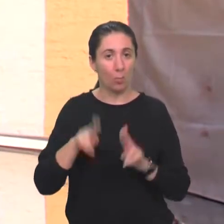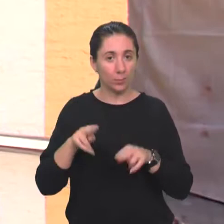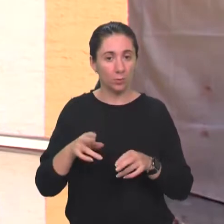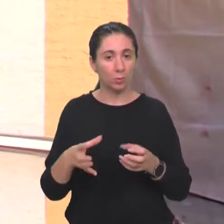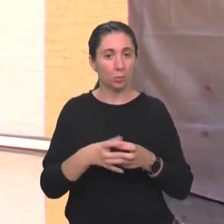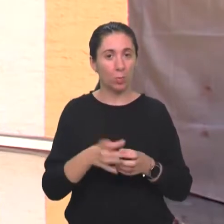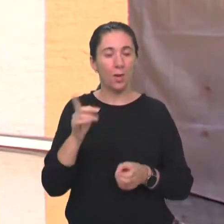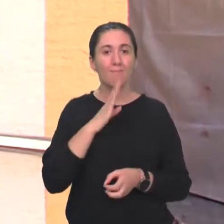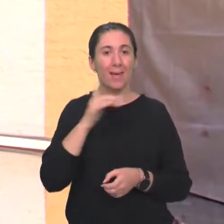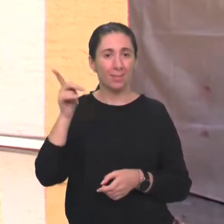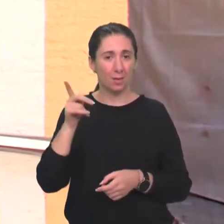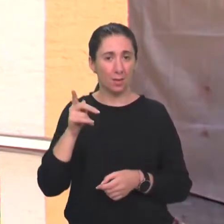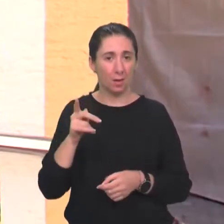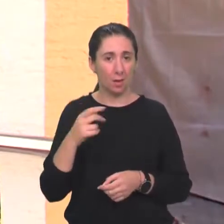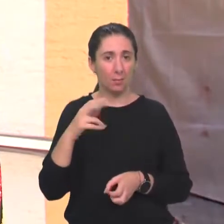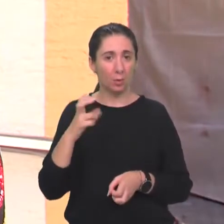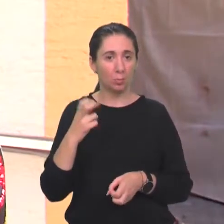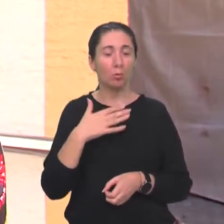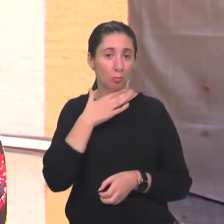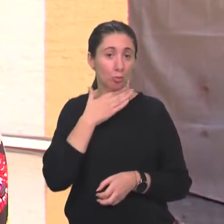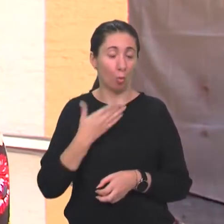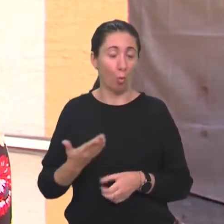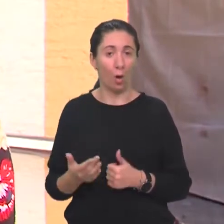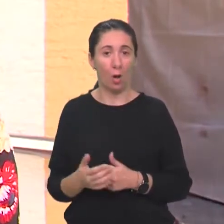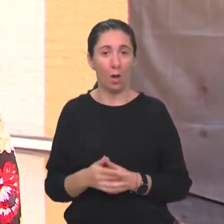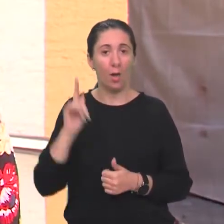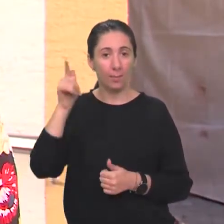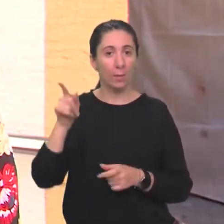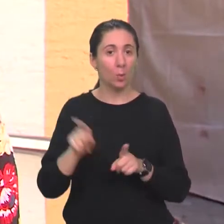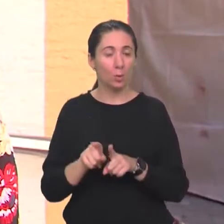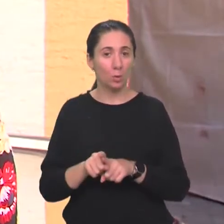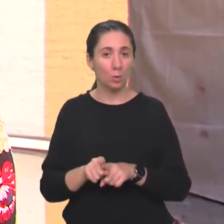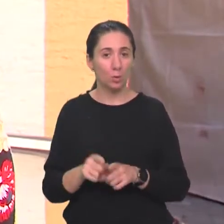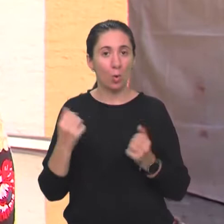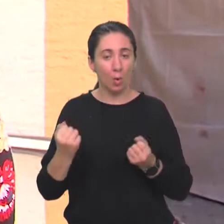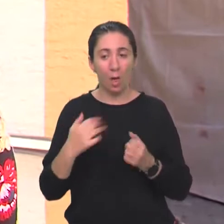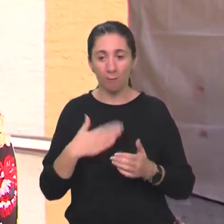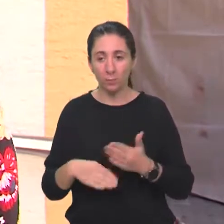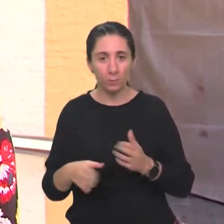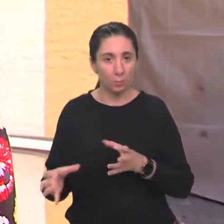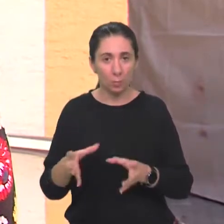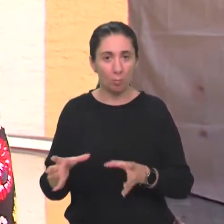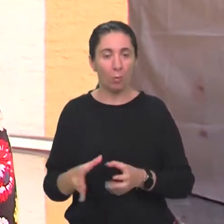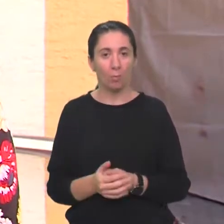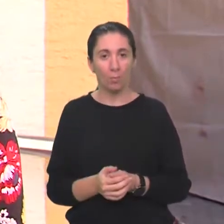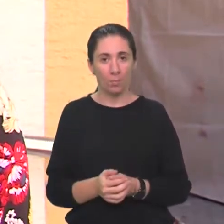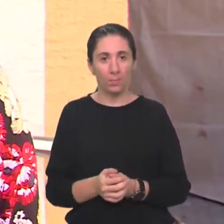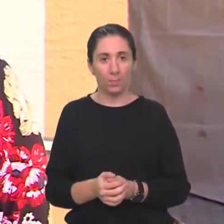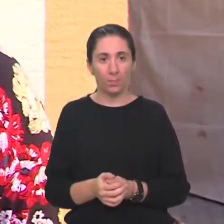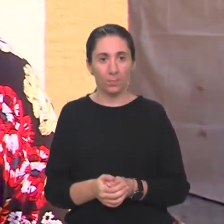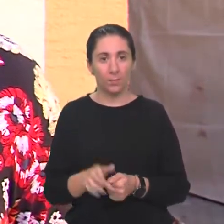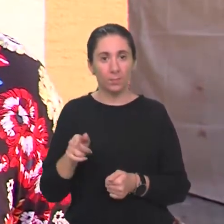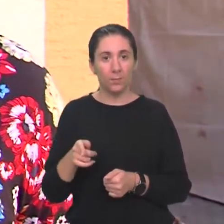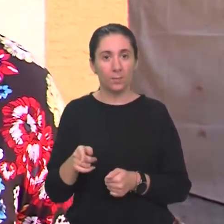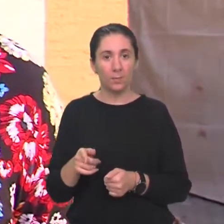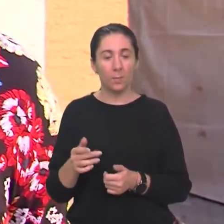u Petrinju ide u školu, mi to zovemo još uvijek škola i tamo su isto jako angažirani oko toga da rade na tim